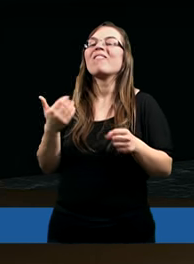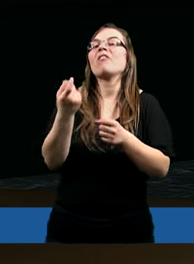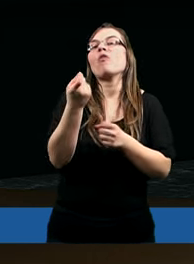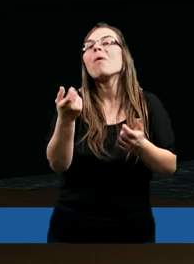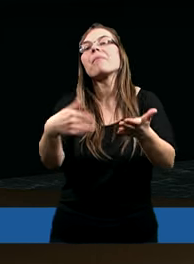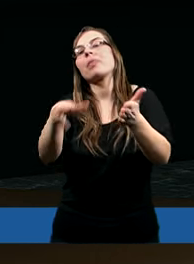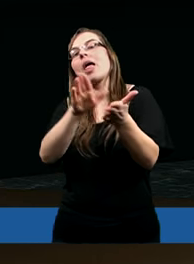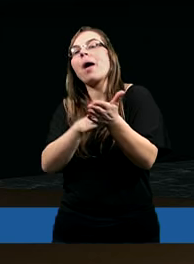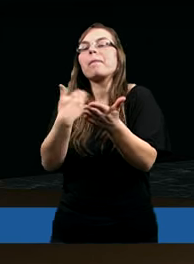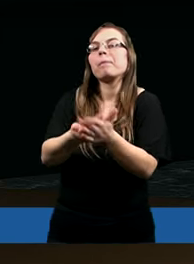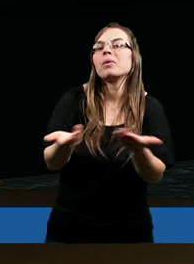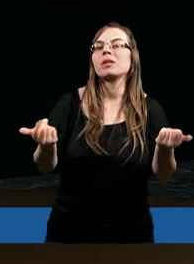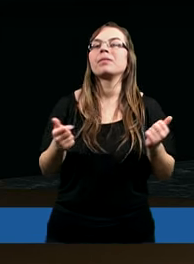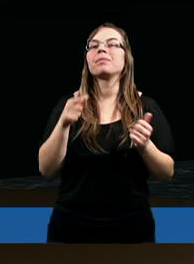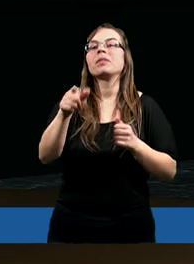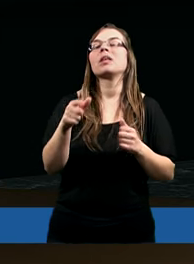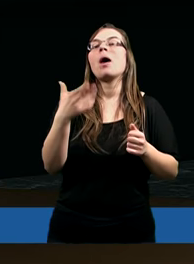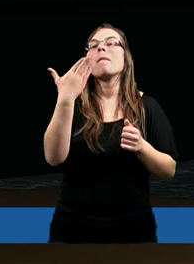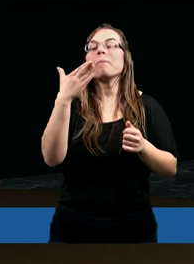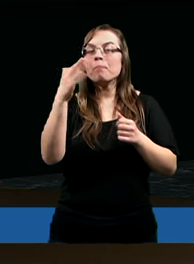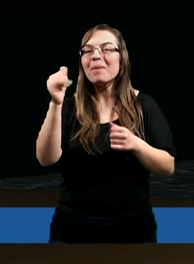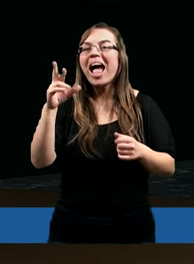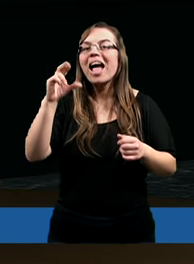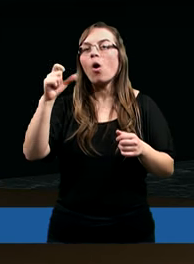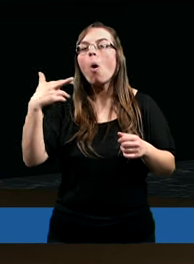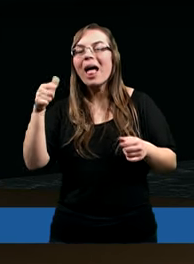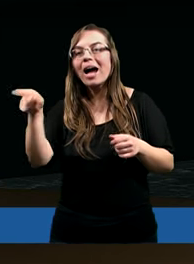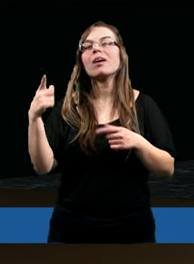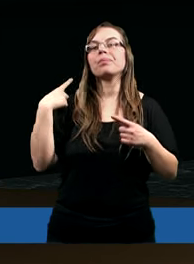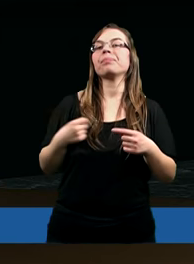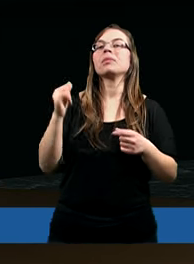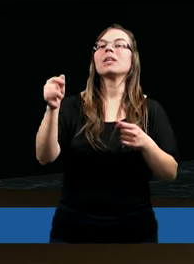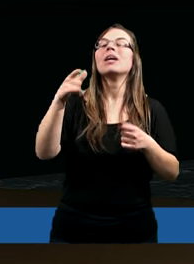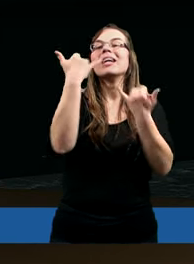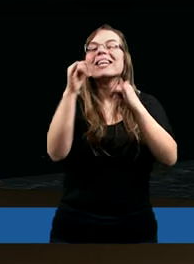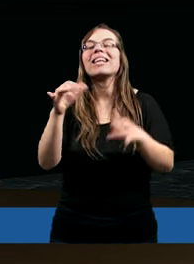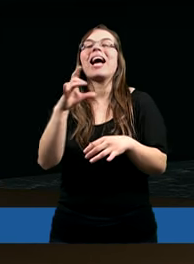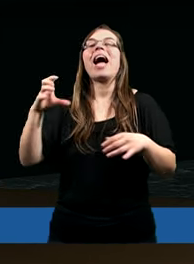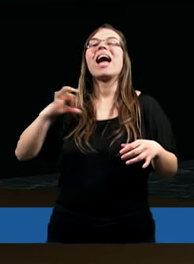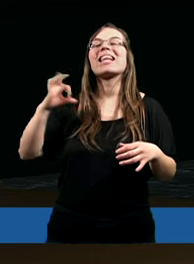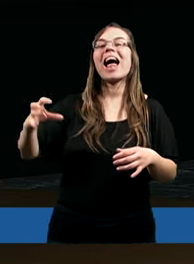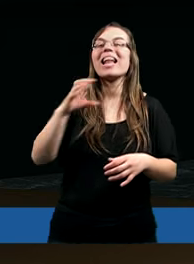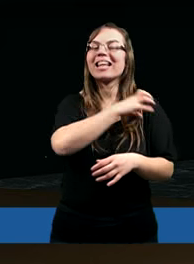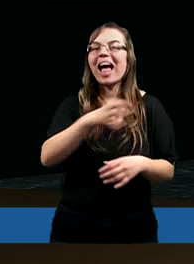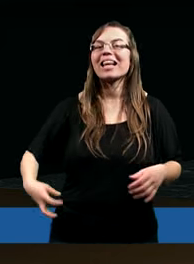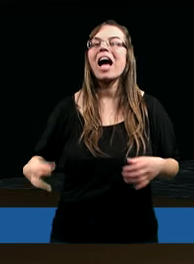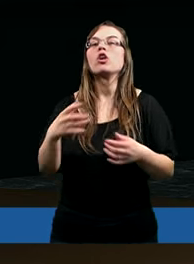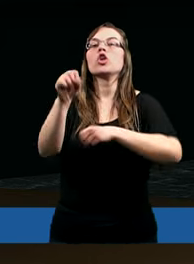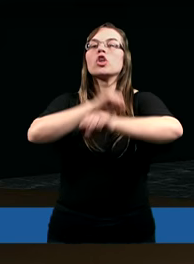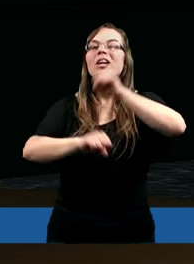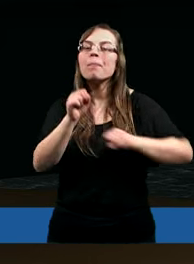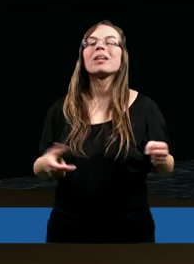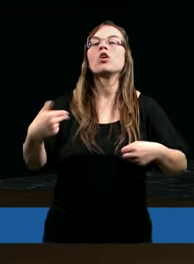jak na przykład za cesarza Nerona czy później za innych cesarzy rzymskich, które